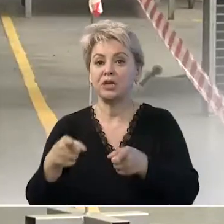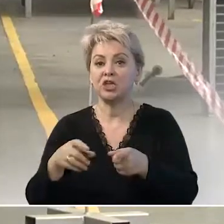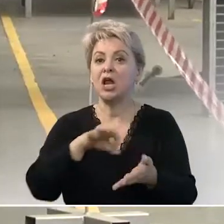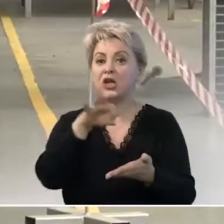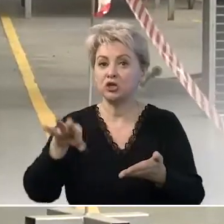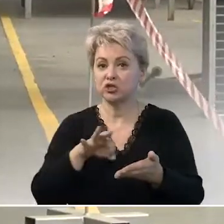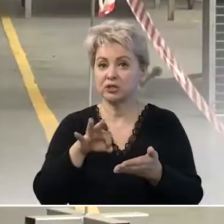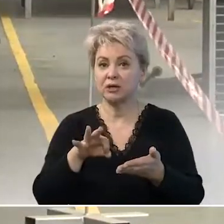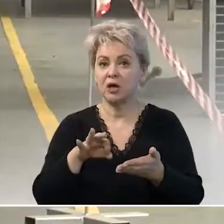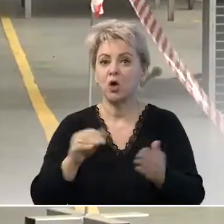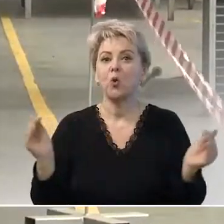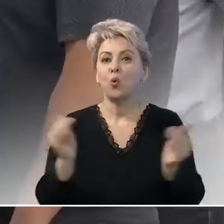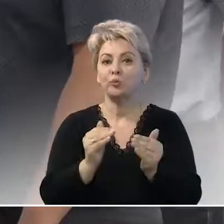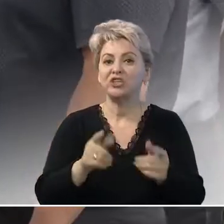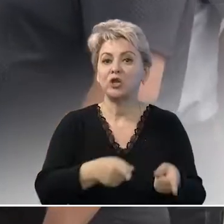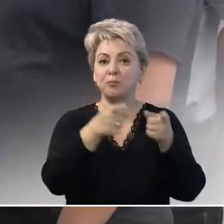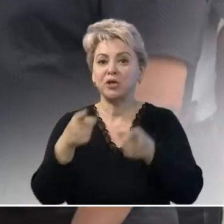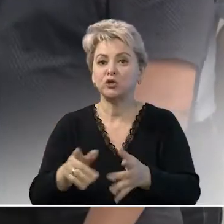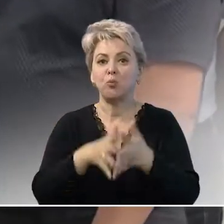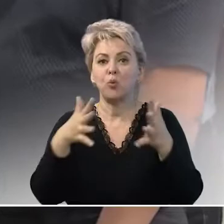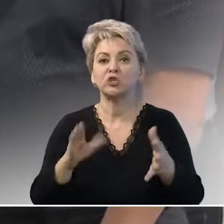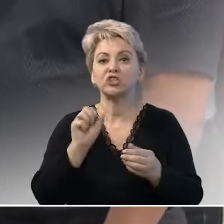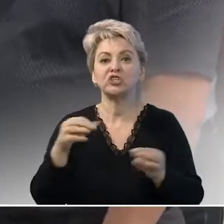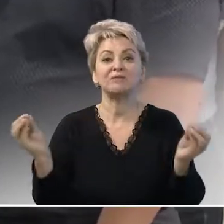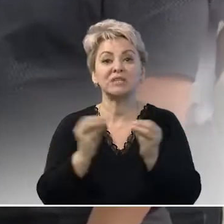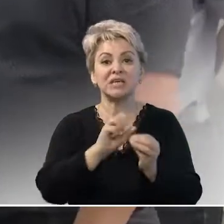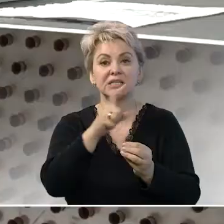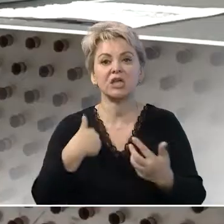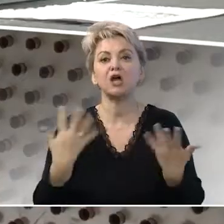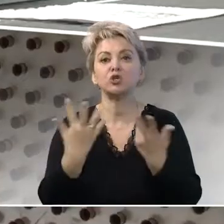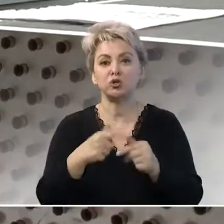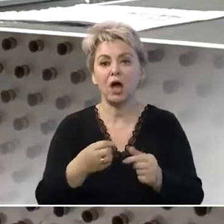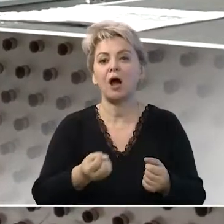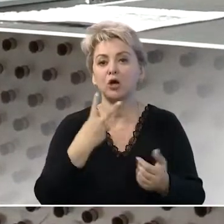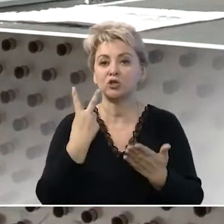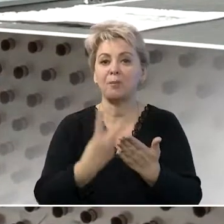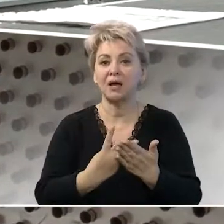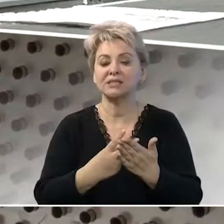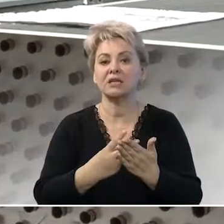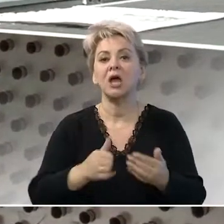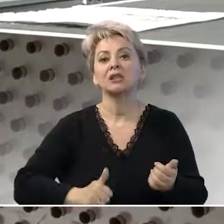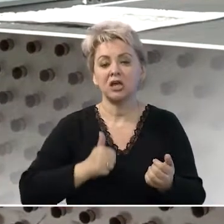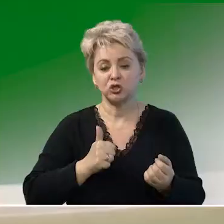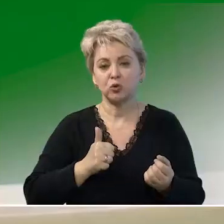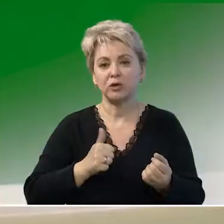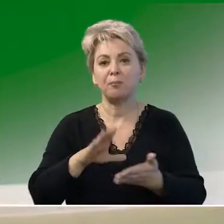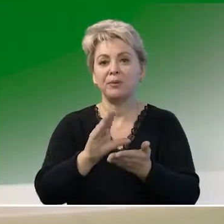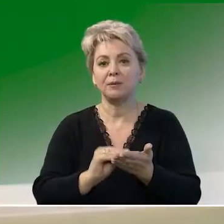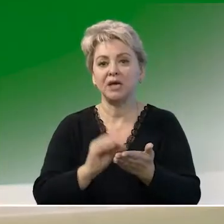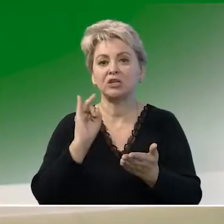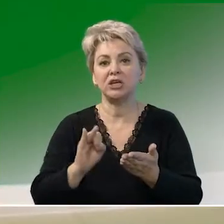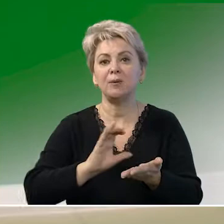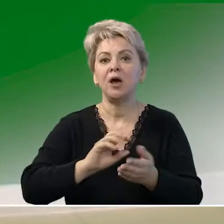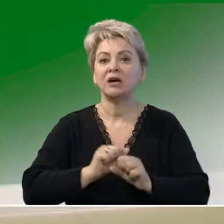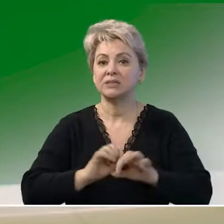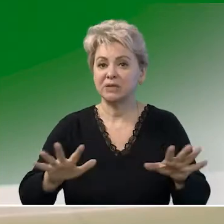лишние. Уменьшение перемещений более чем в 10 раз, это, я считаю, хороший показатель и достойный примеров и